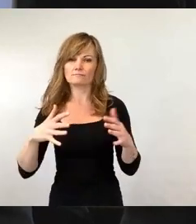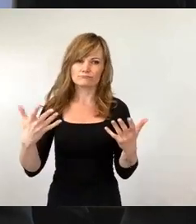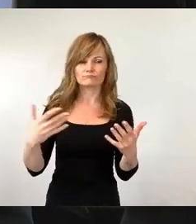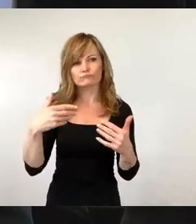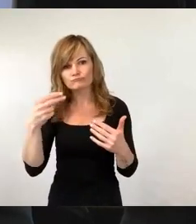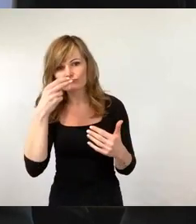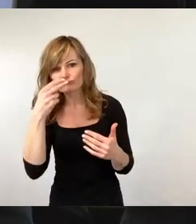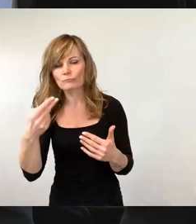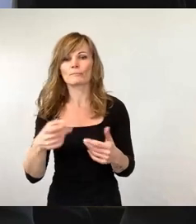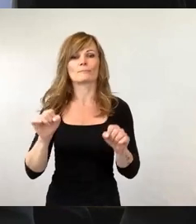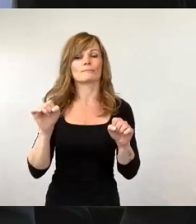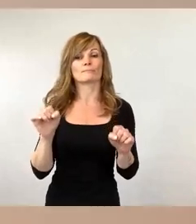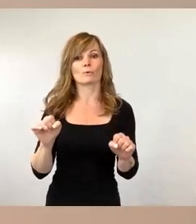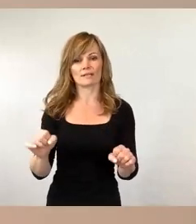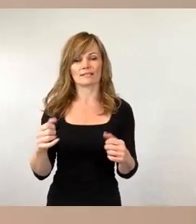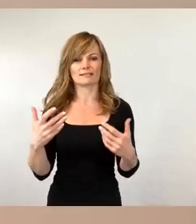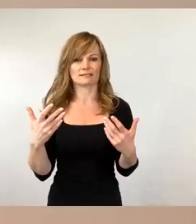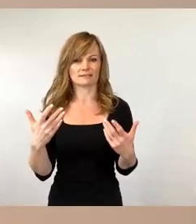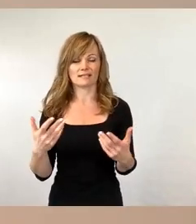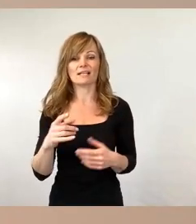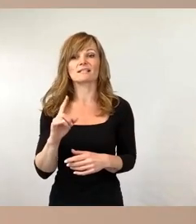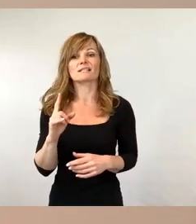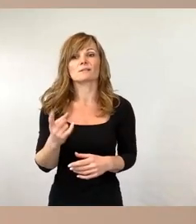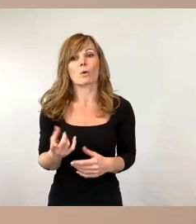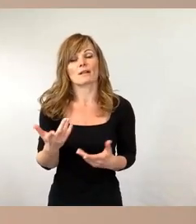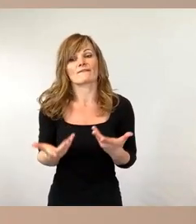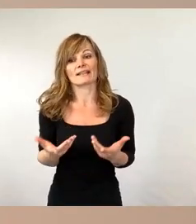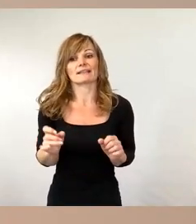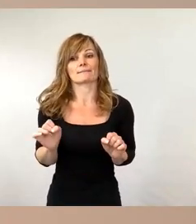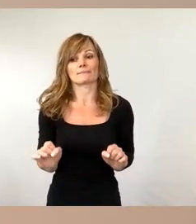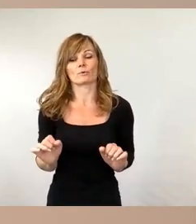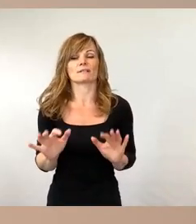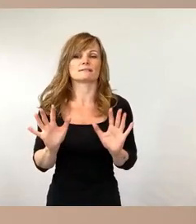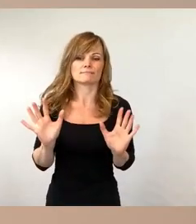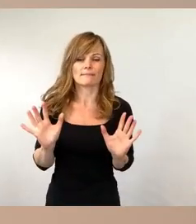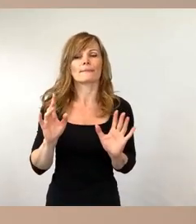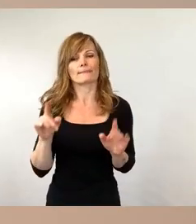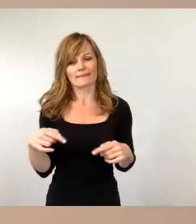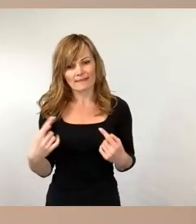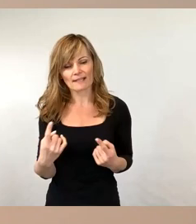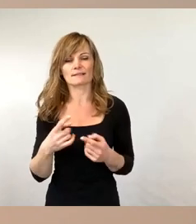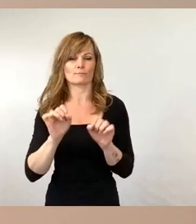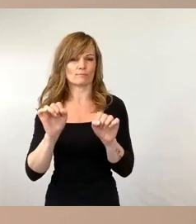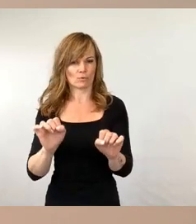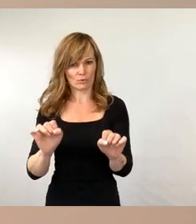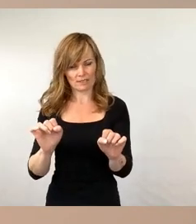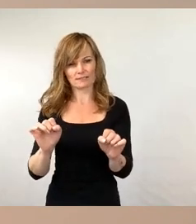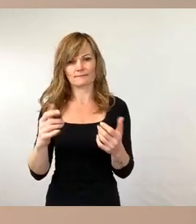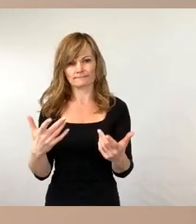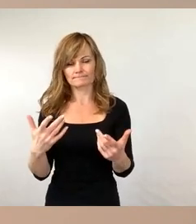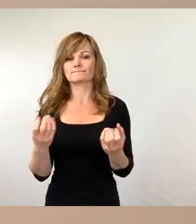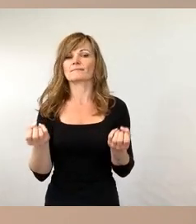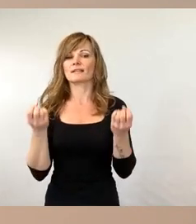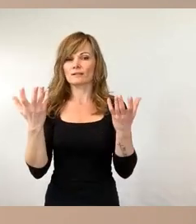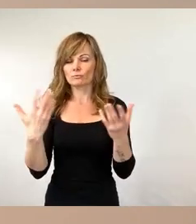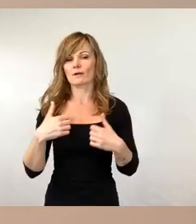Ausdrücklich der Begriff sollte, kann darauf reagiert werden, indem die Naturbäder Mockrits